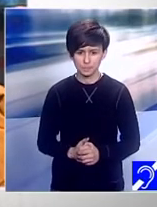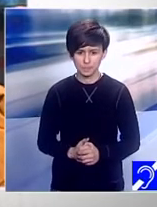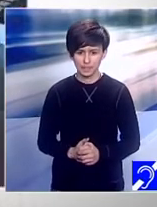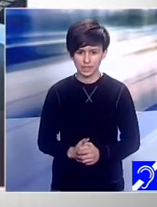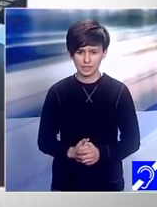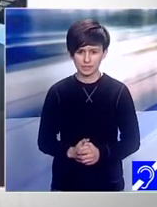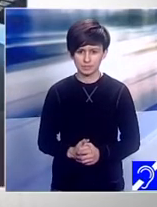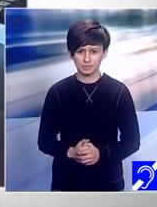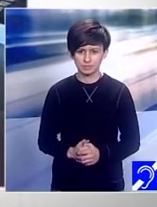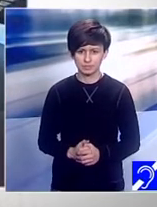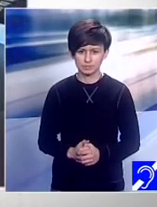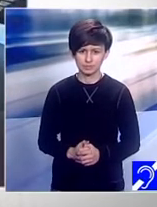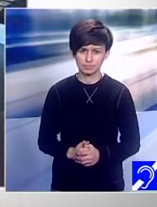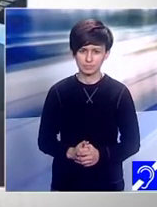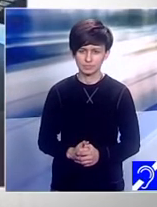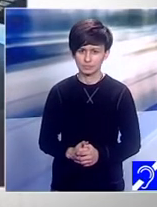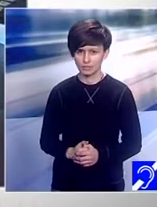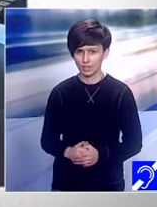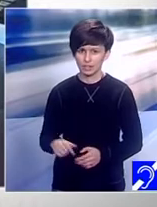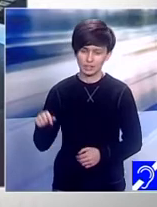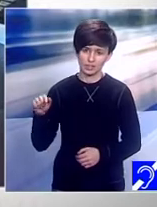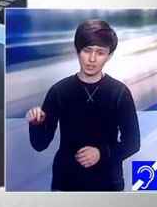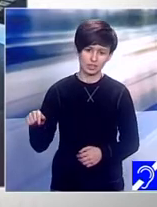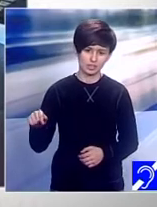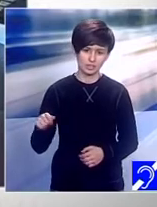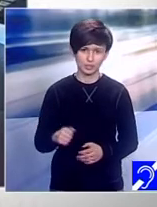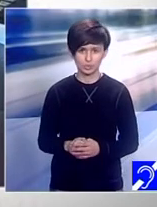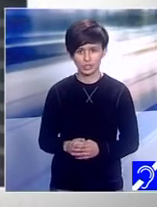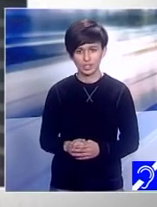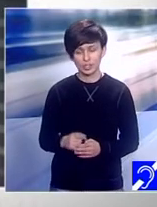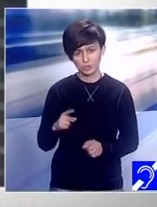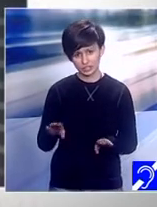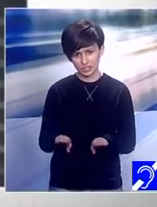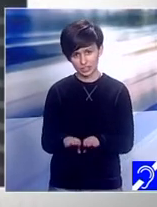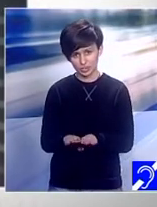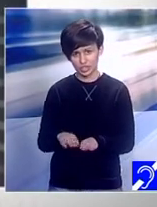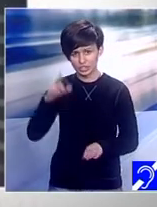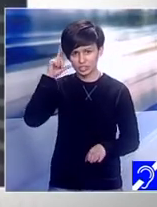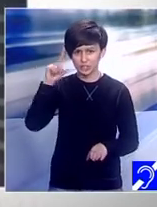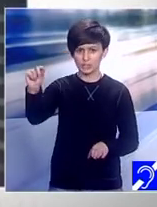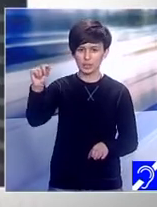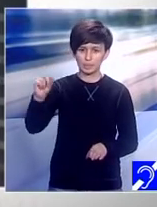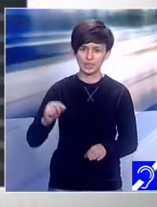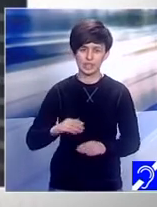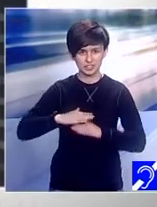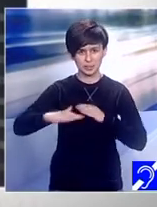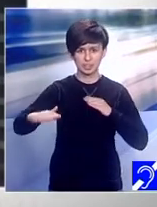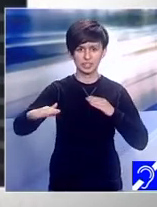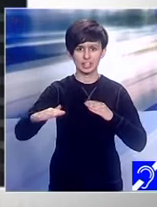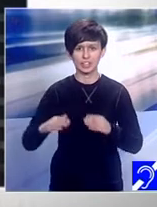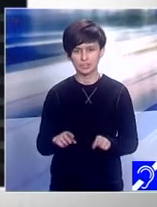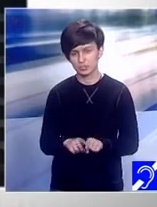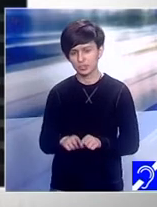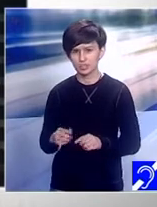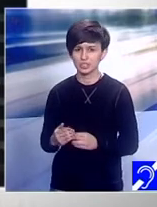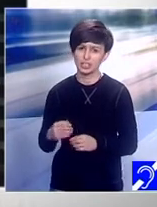telespectatorilor noștri și faptul că tu atunci când colegii tăi sunt plecați în deplasări, cum a fost Raluca la Baia Mare, cum a